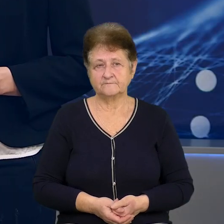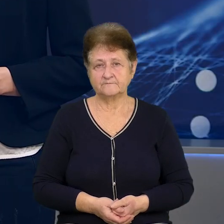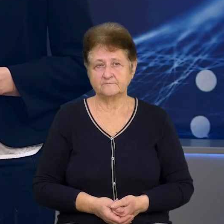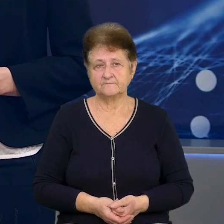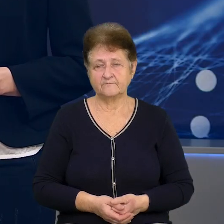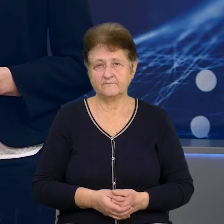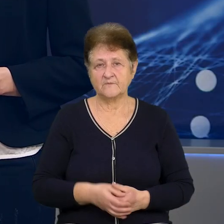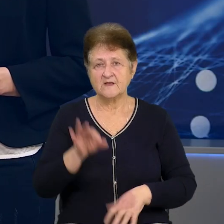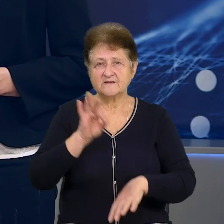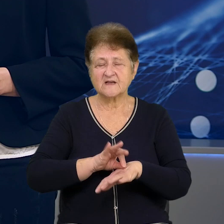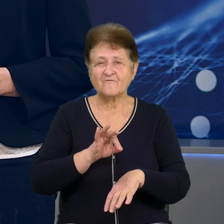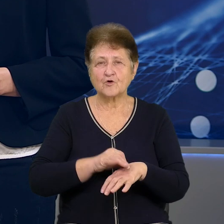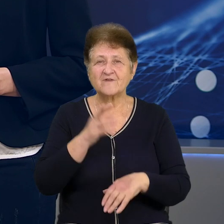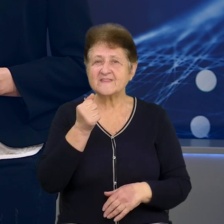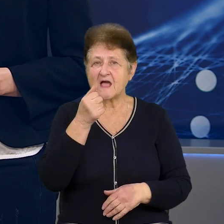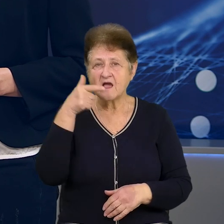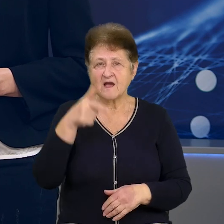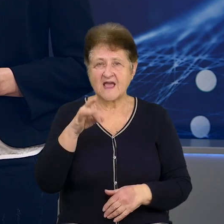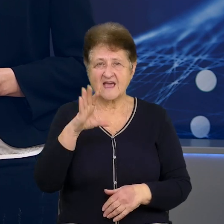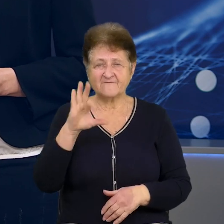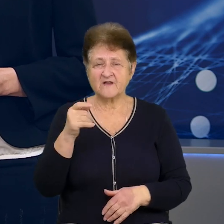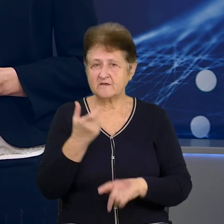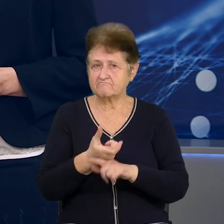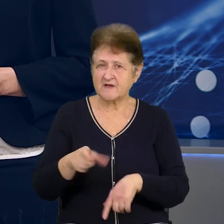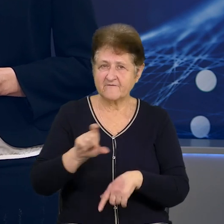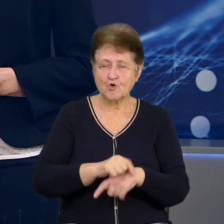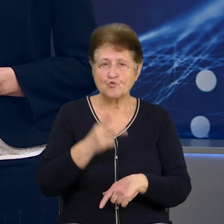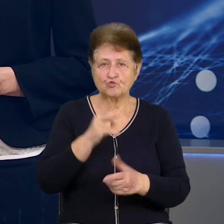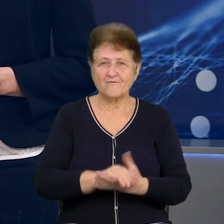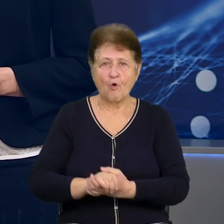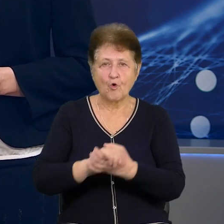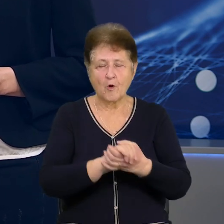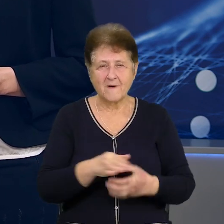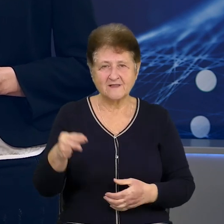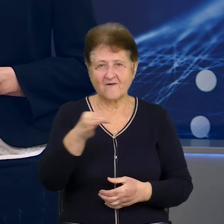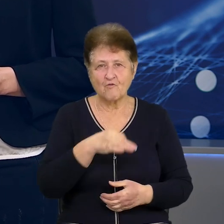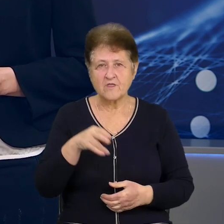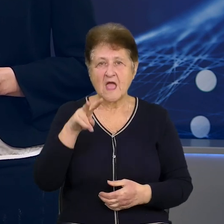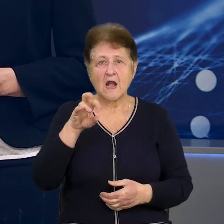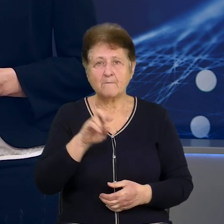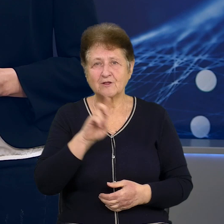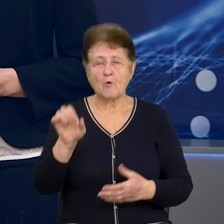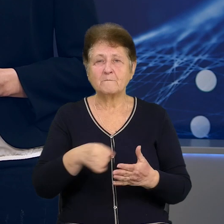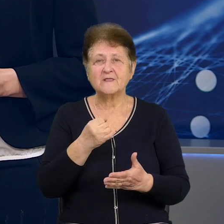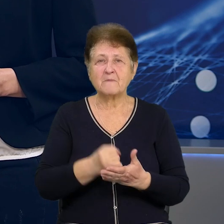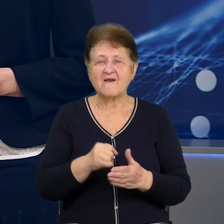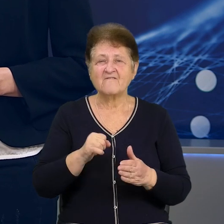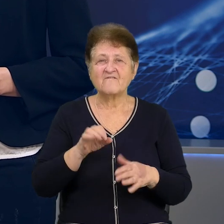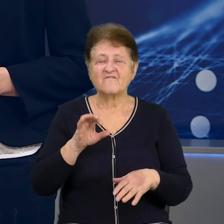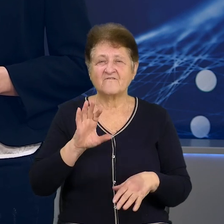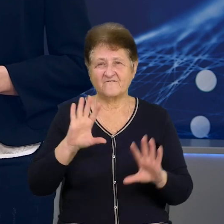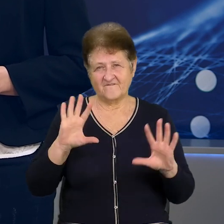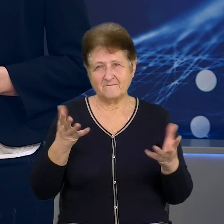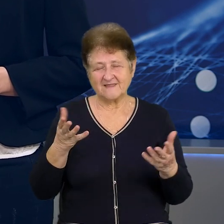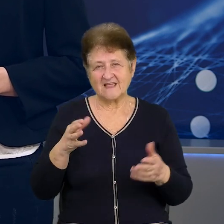Епідпоріг захворюваності на ГРВІ перевищений у двох громадах області, а лабораторно підтверджених випадків грипу поки